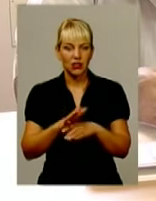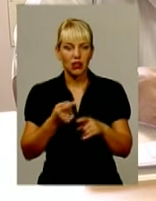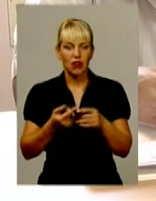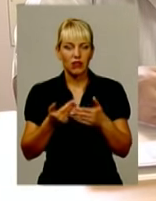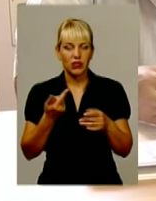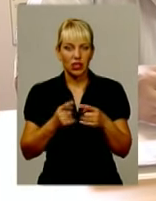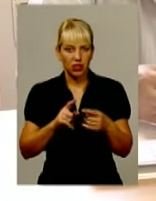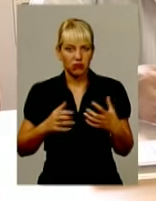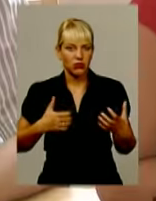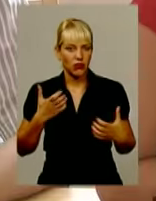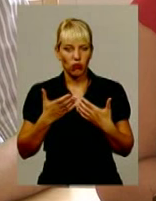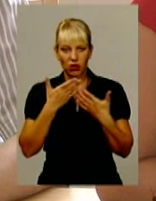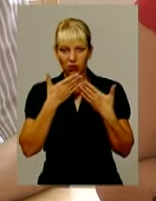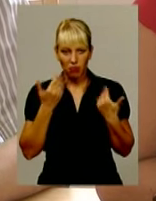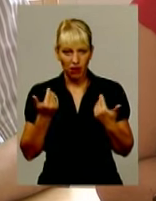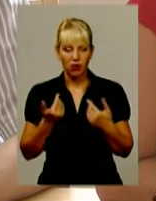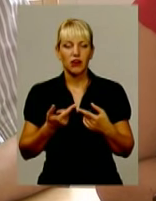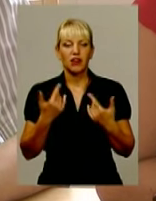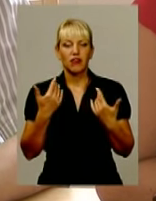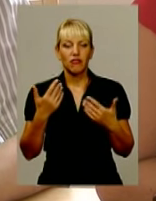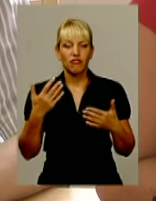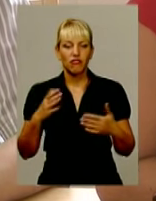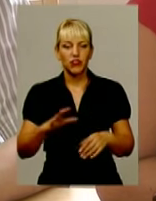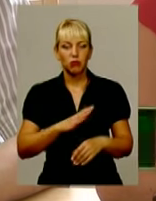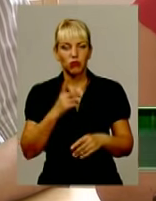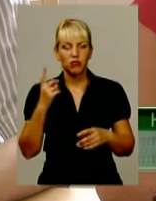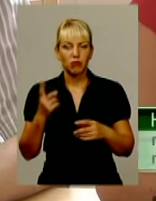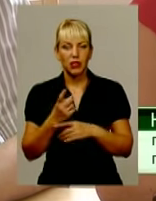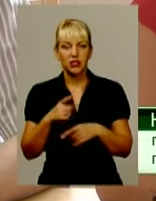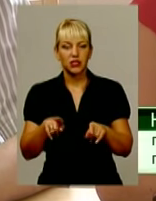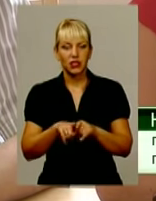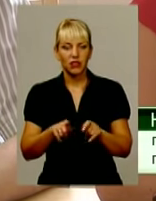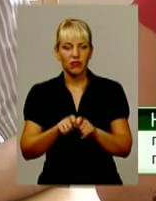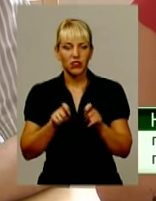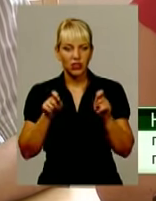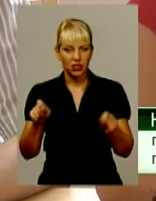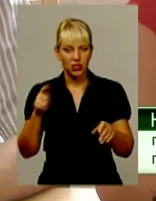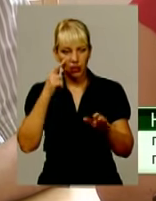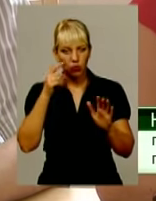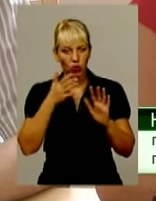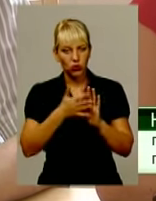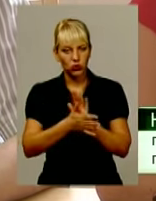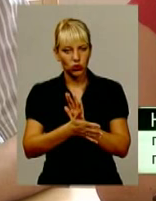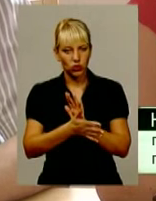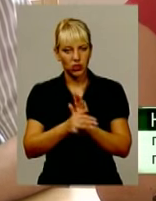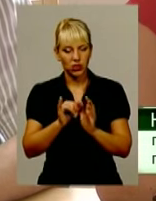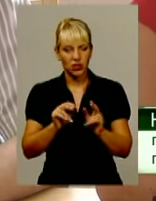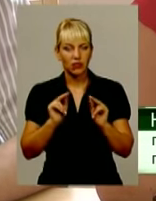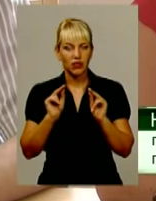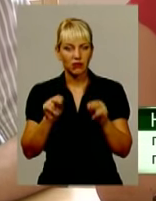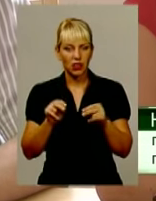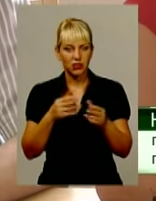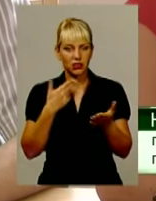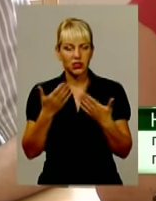слава Богу, стих. Відбувся вперше. У нас такий відкритий, прозорий і відвертий